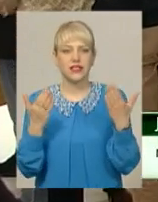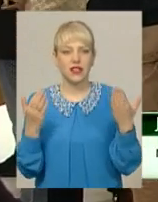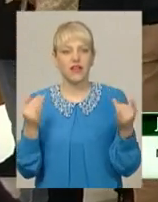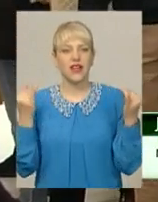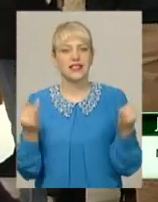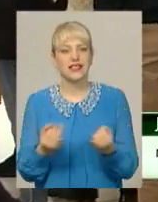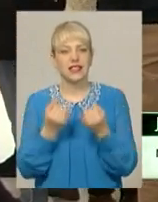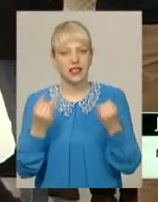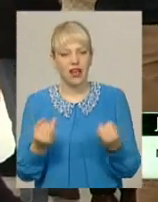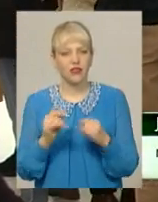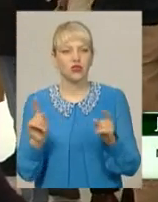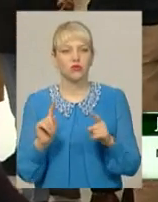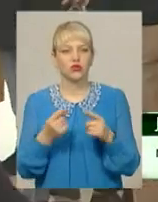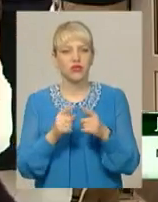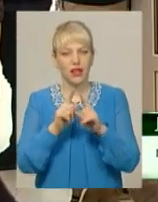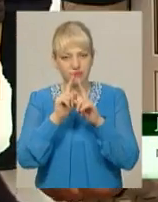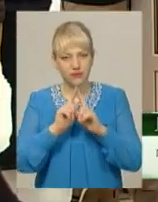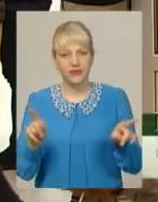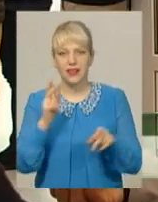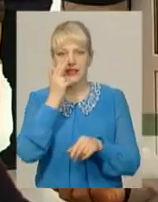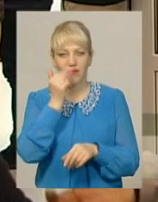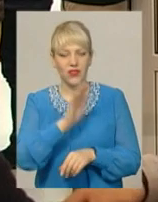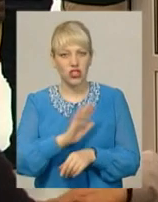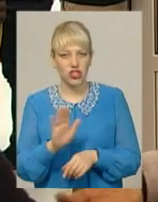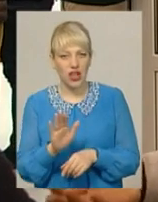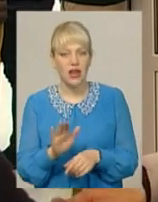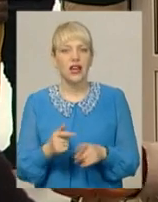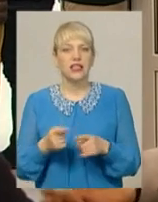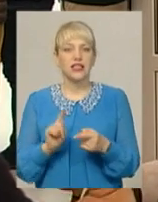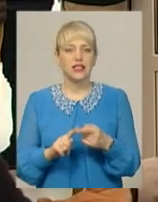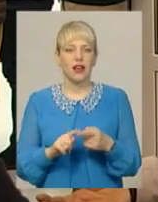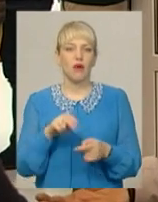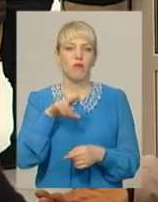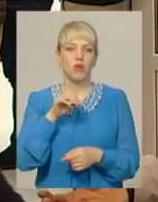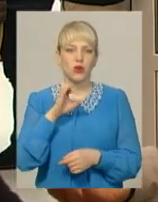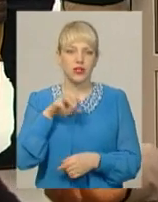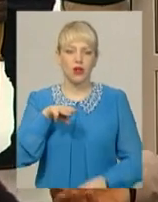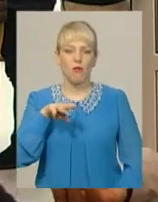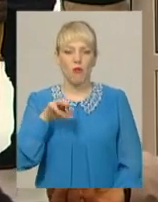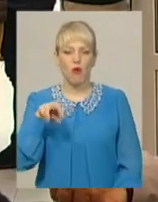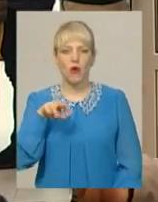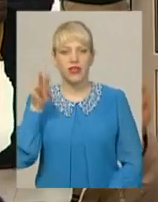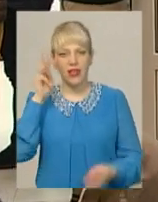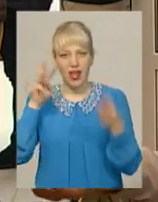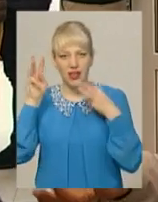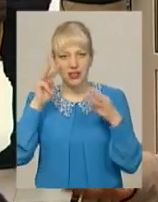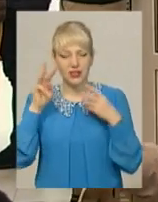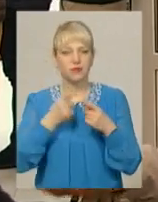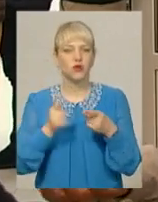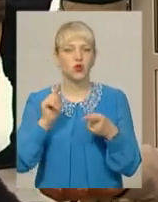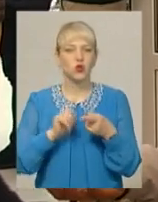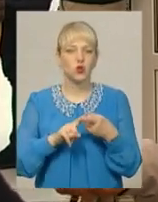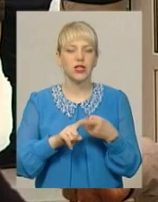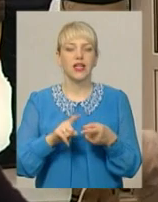тому що вона незвична. Побачила, що це насправді постмодернізм, тому що тут використано